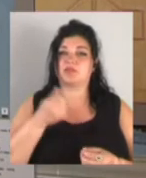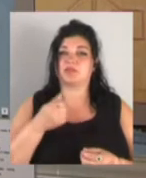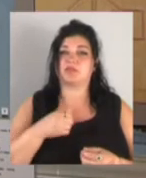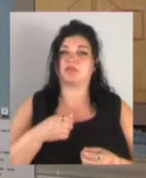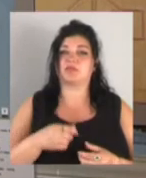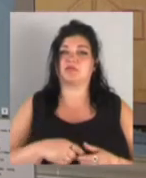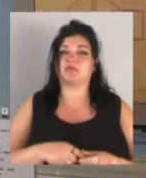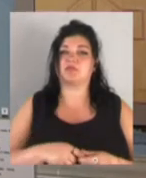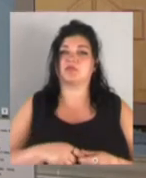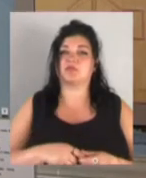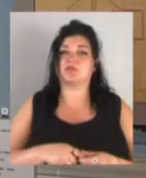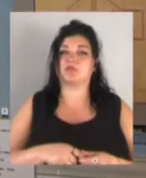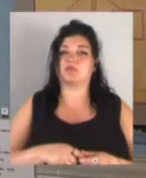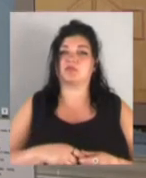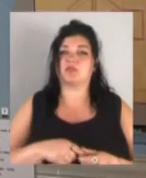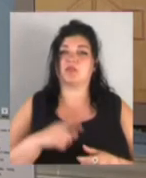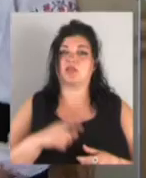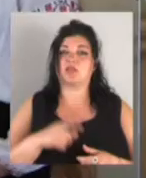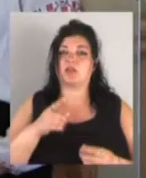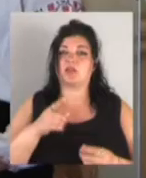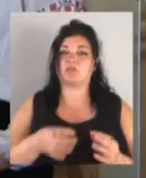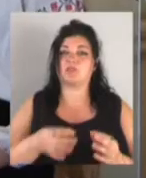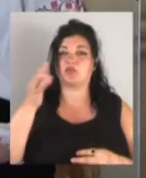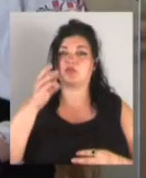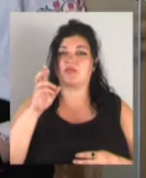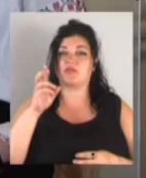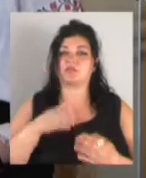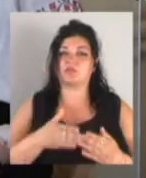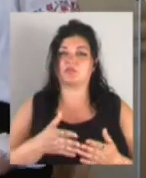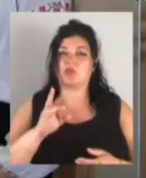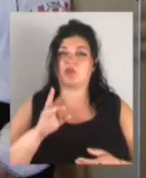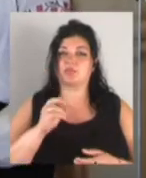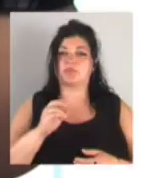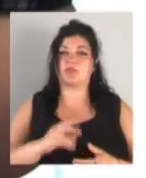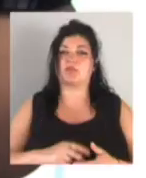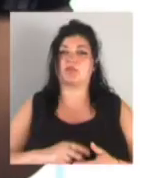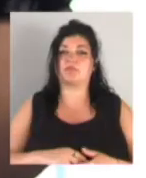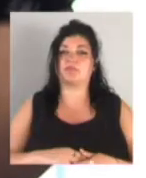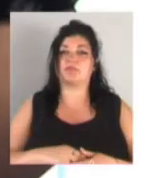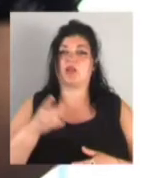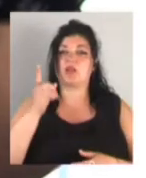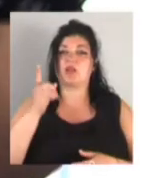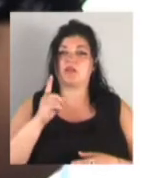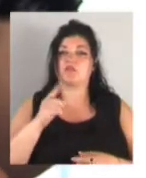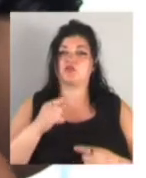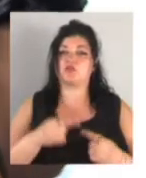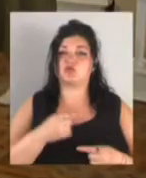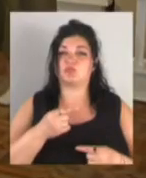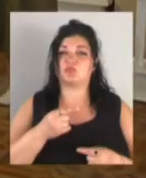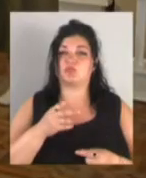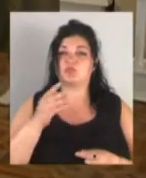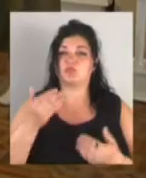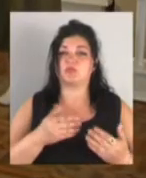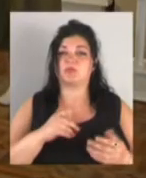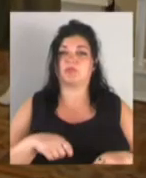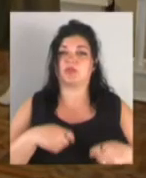Королівський порт Кочубий». Медаль зберігатимуть в краєзнавчому музеї. Ще п'ять екземплярів передадуть до